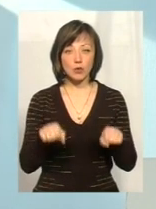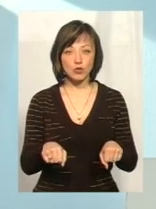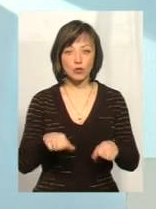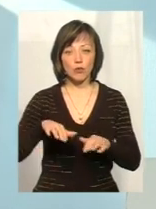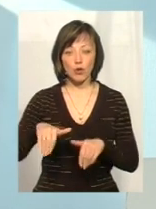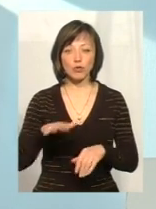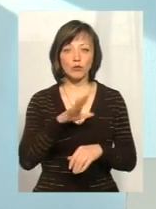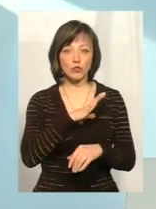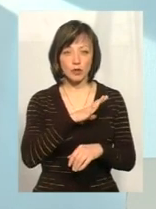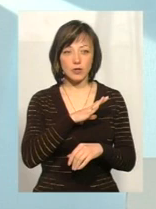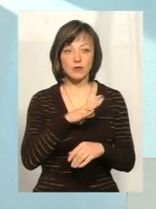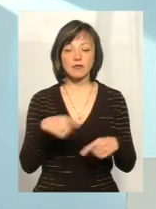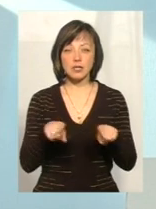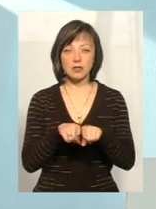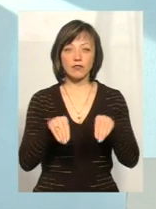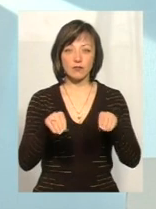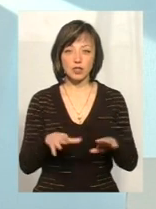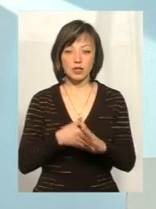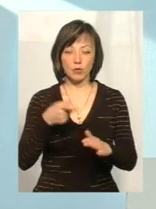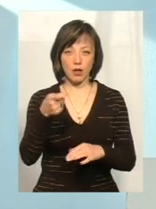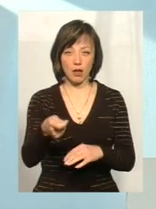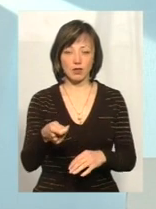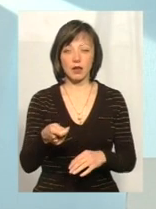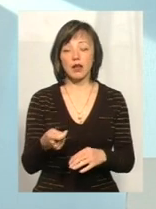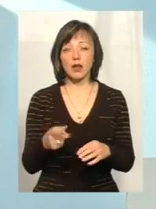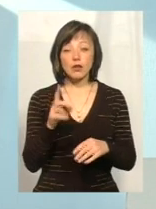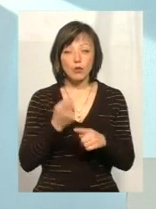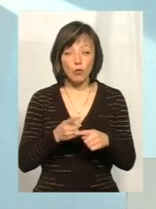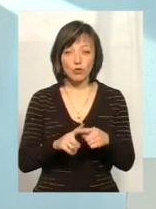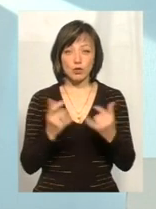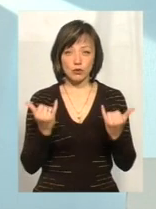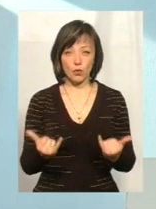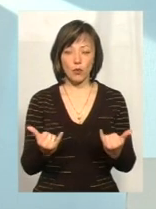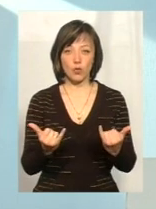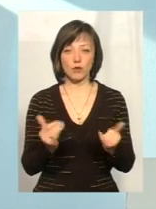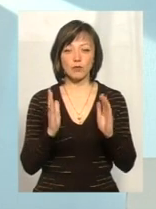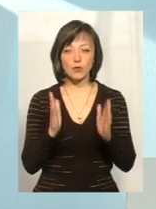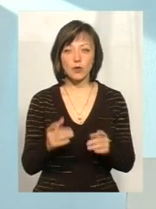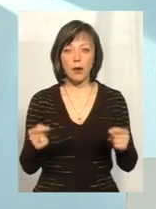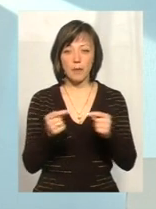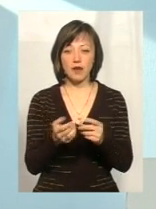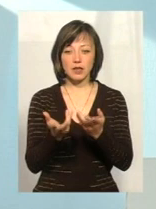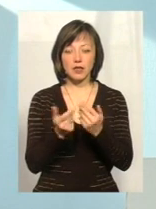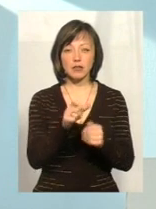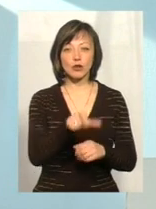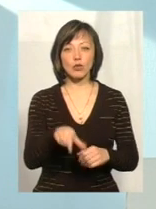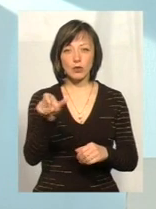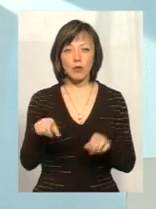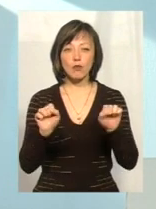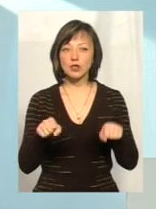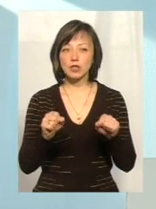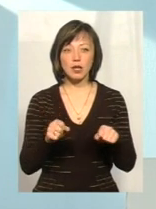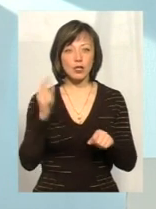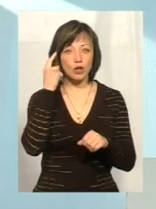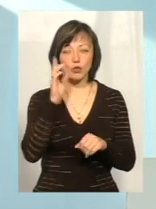потім бути, то все ж таки вирішила декларуватися. Тому на сьогодні буде певна кількість людей, яка, можливо,